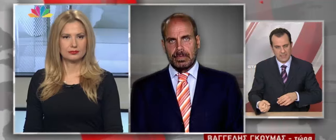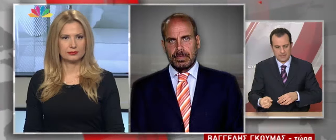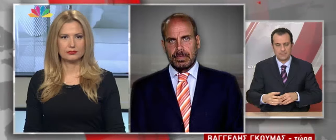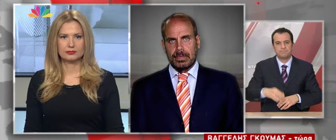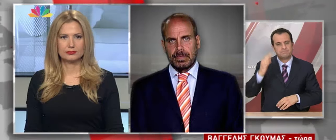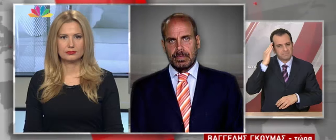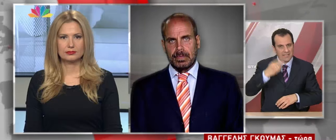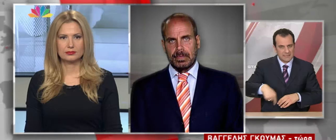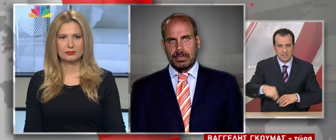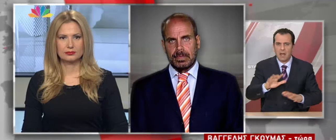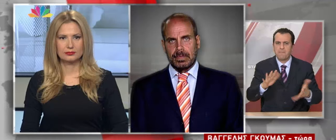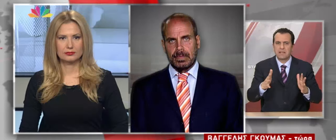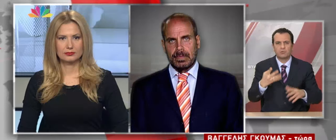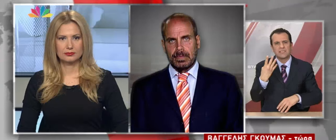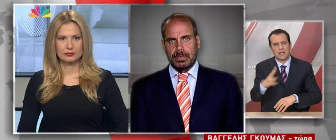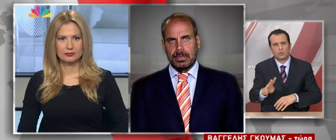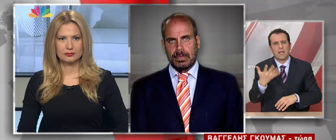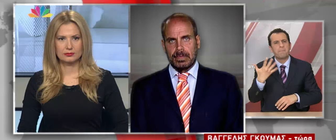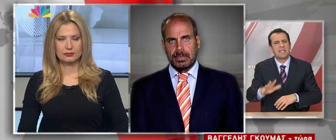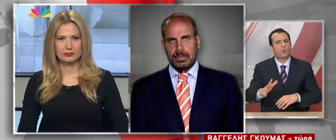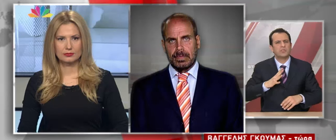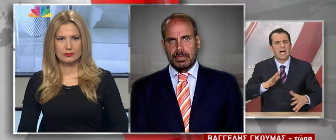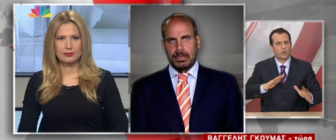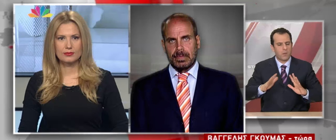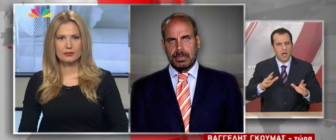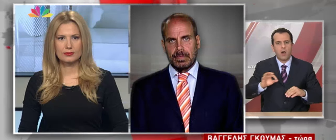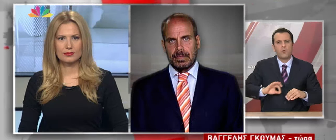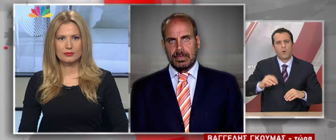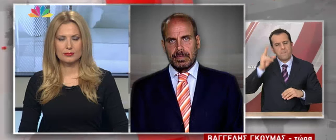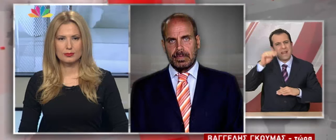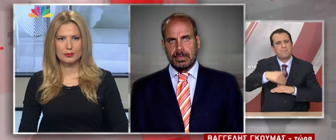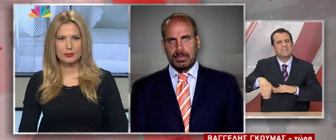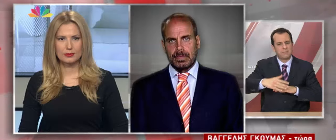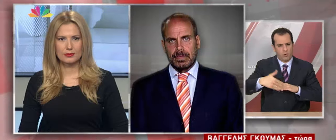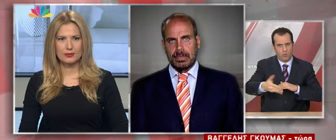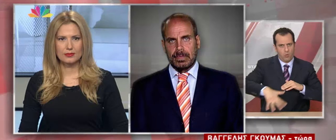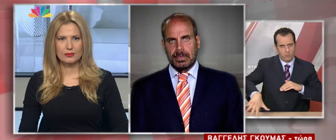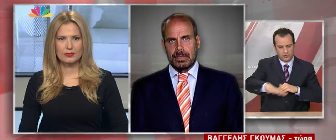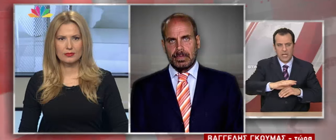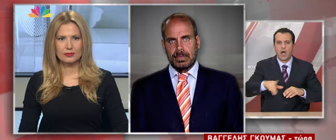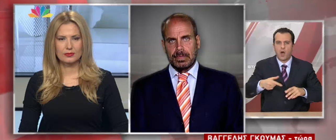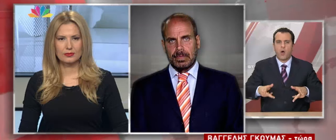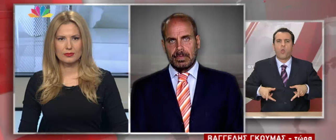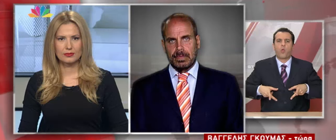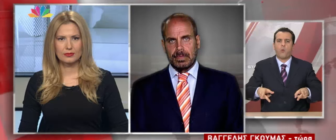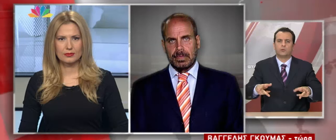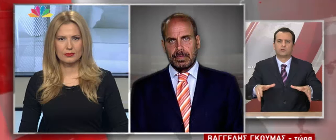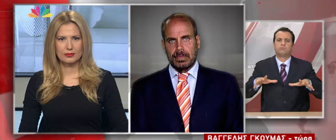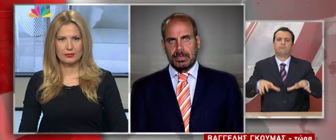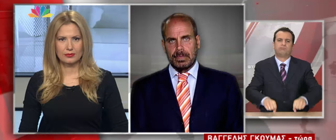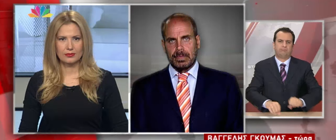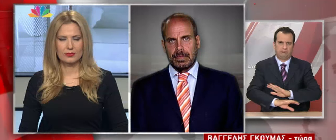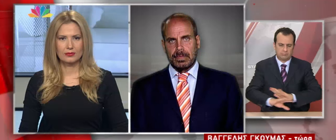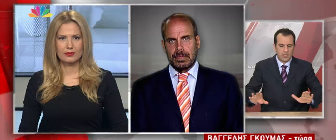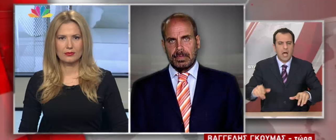Καλησπέρα Ράνια, αυτή τη στιγμή περίπου 400-500 άτομα βρίσκονται μπροστά στα προπήλαια, έχουν κατέβει μάλιστα και έχουν κλείσει το δρόμο. Υπάρχει μια ηρεμία αυτή